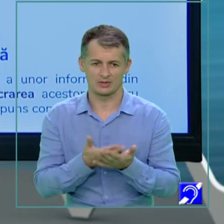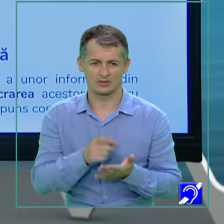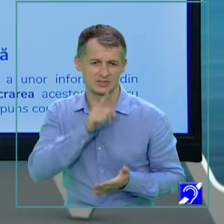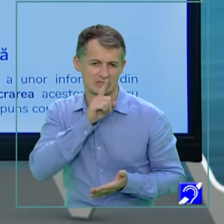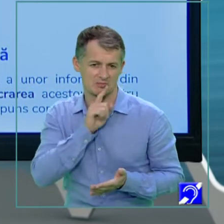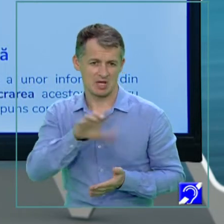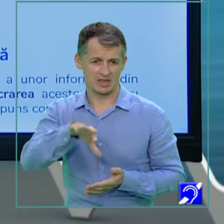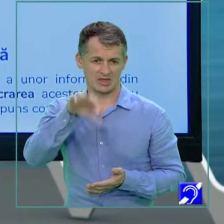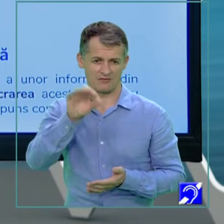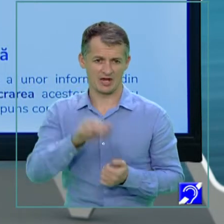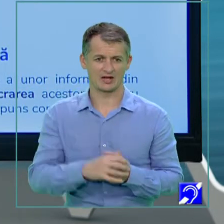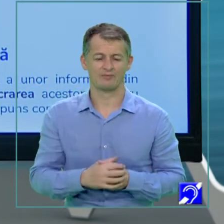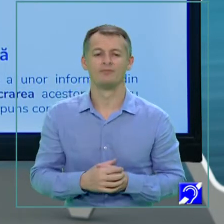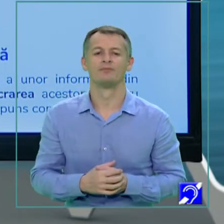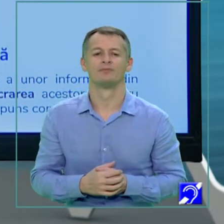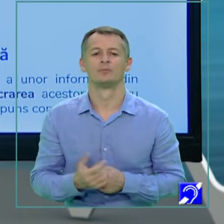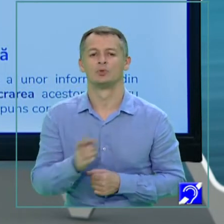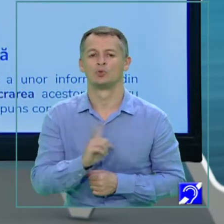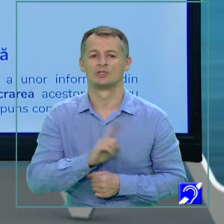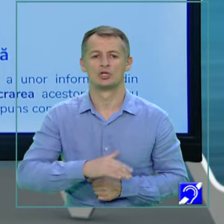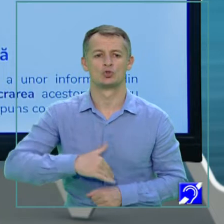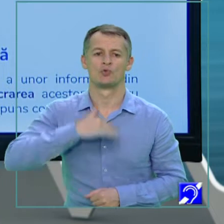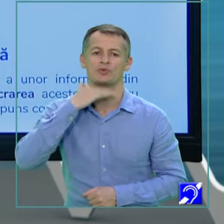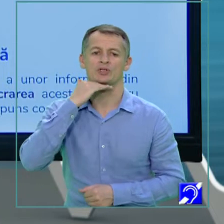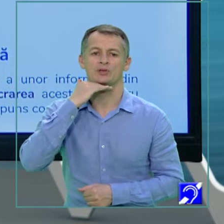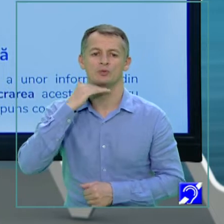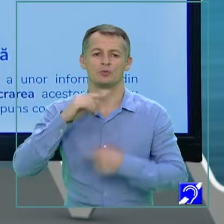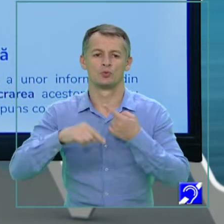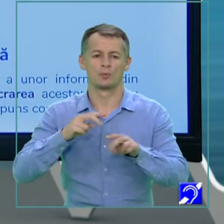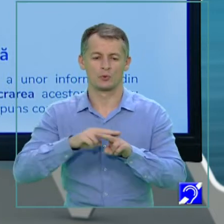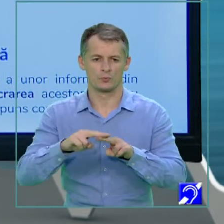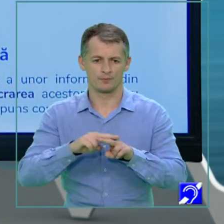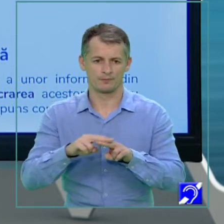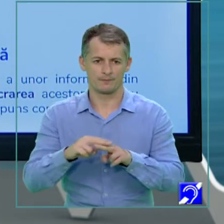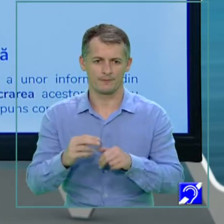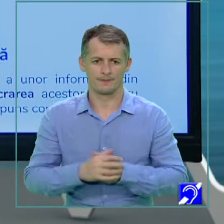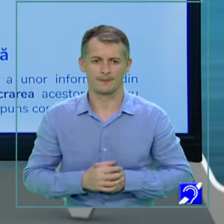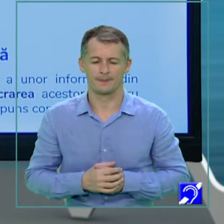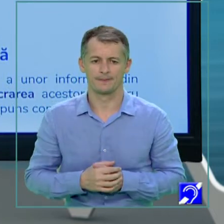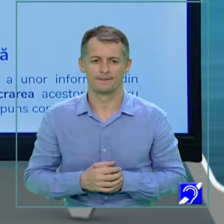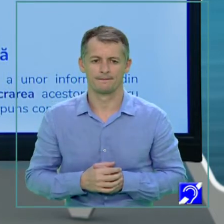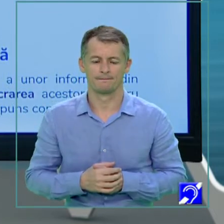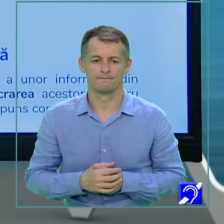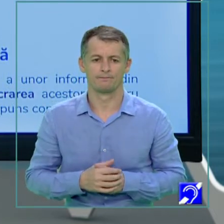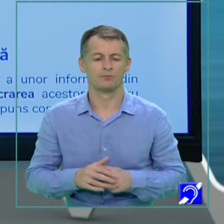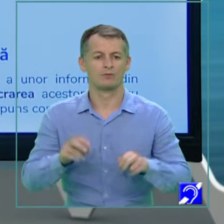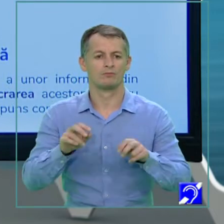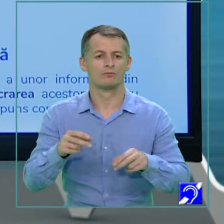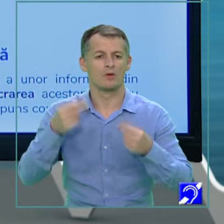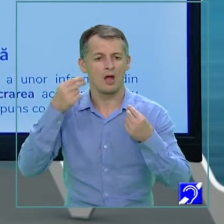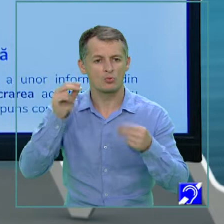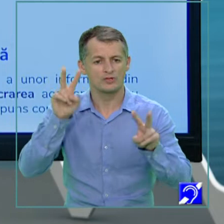identificare nu este suficientă, după cum doar citarea secvenței